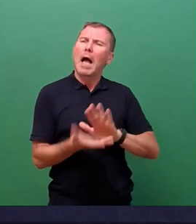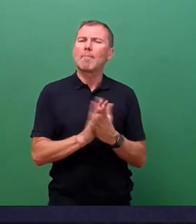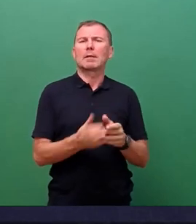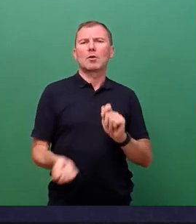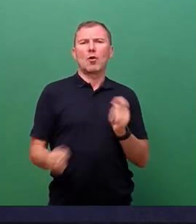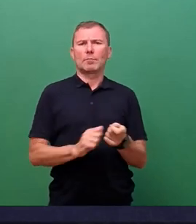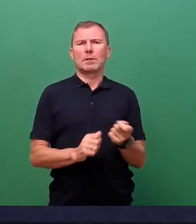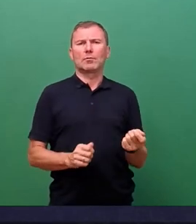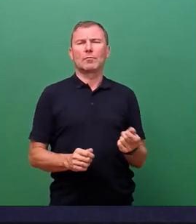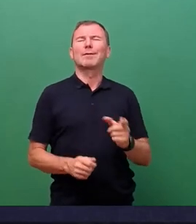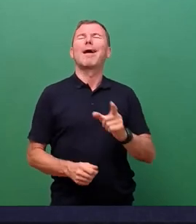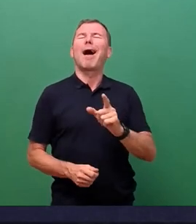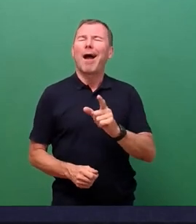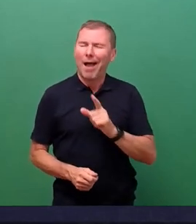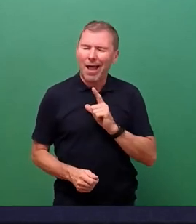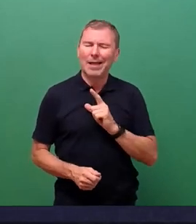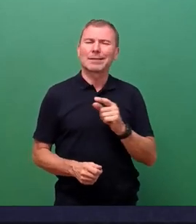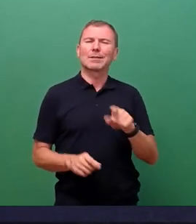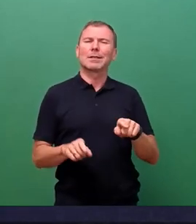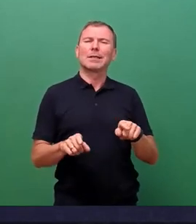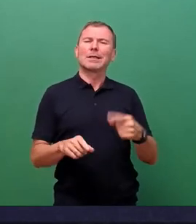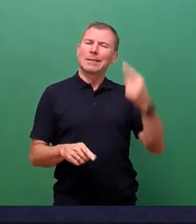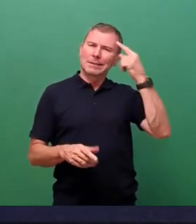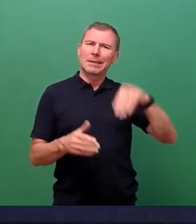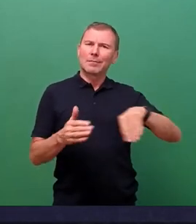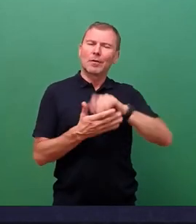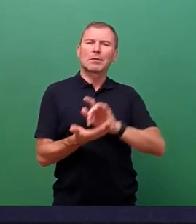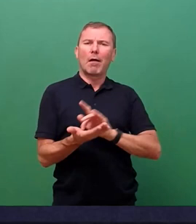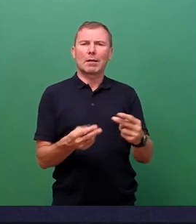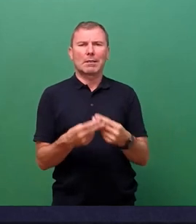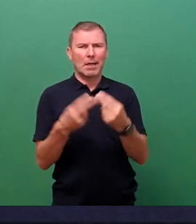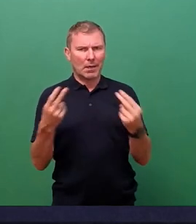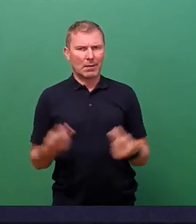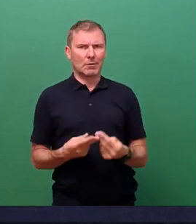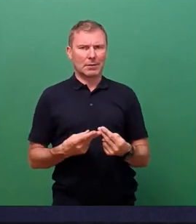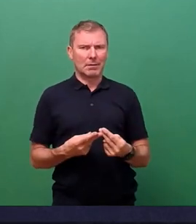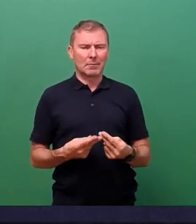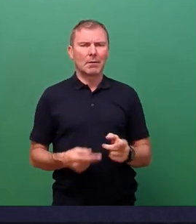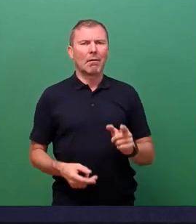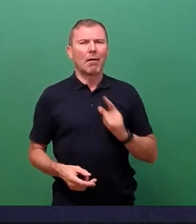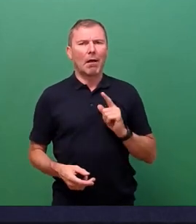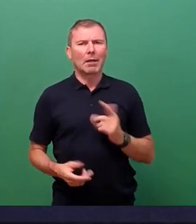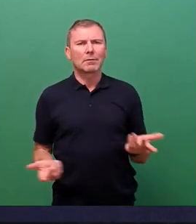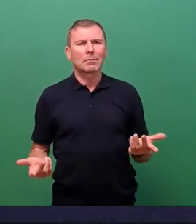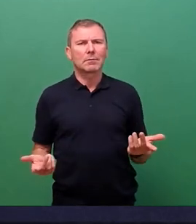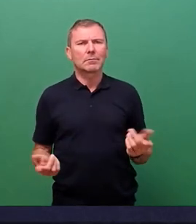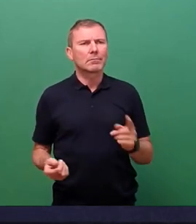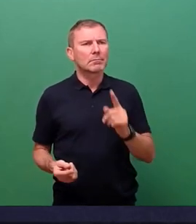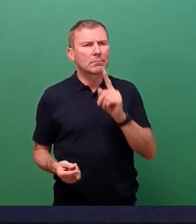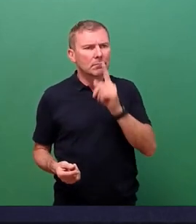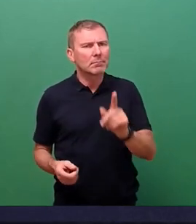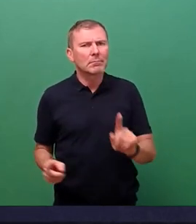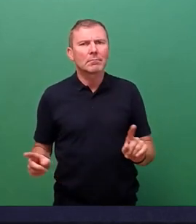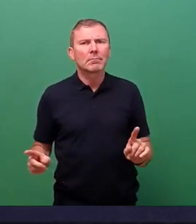sich zu prüfenden schlüssigen Hygienekonzepten schlichtweg nur dann geben kann,